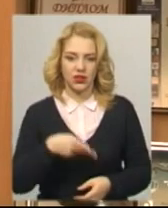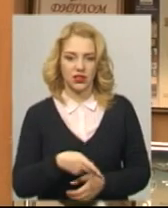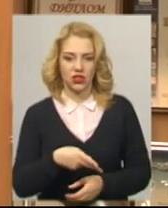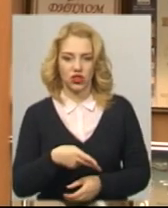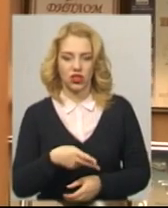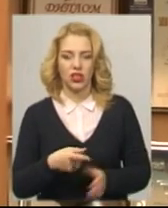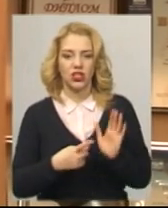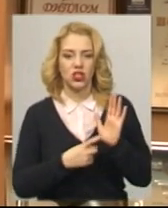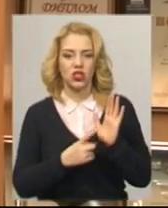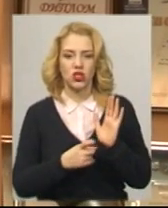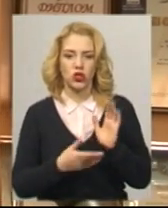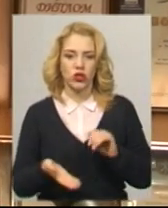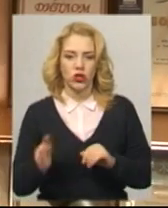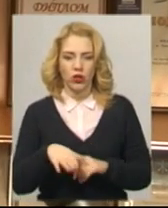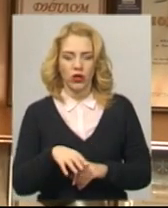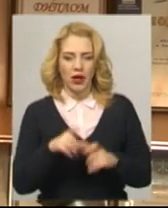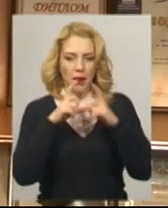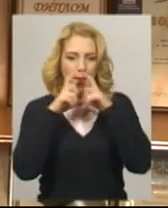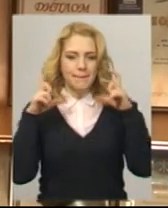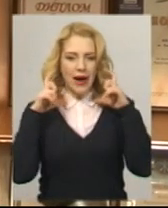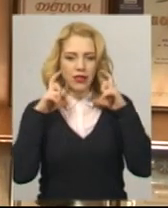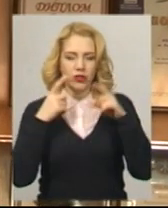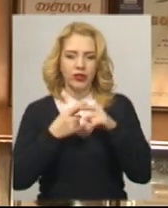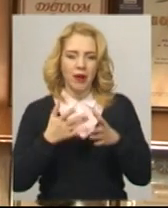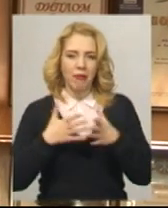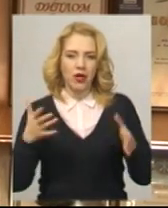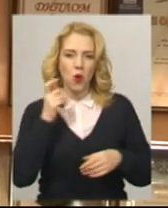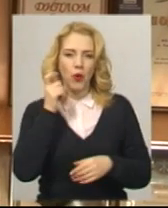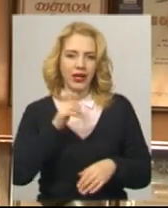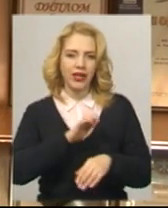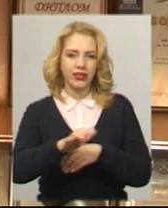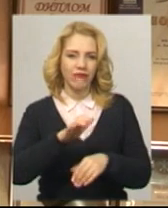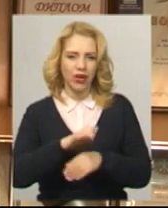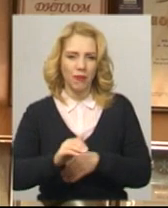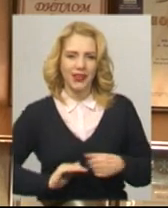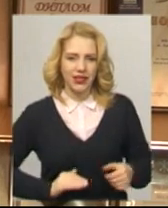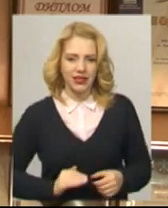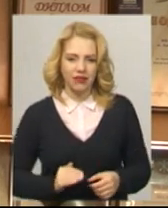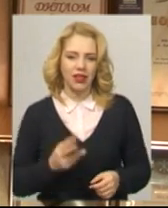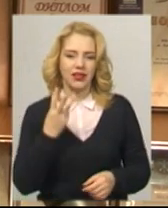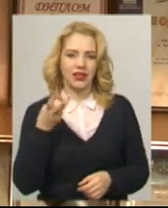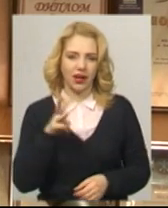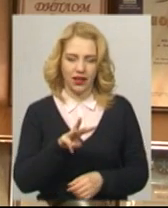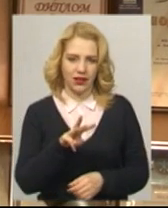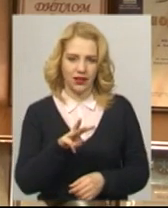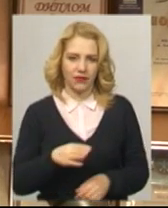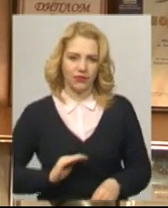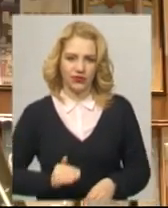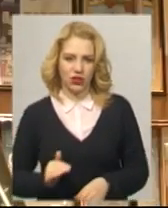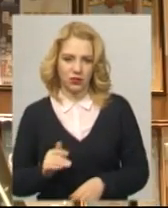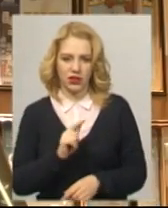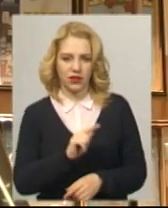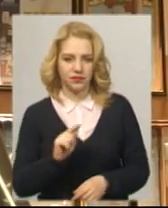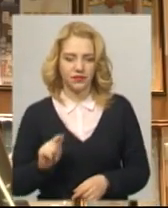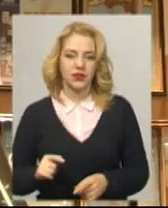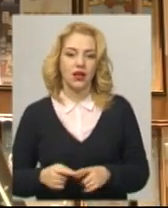штук масок. Це переважно українського виробництва, трьох українських виробників маски.